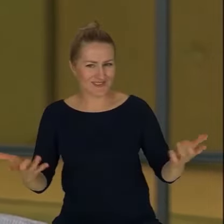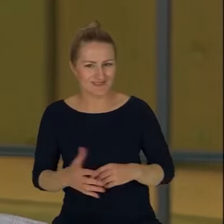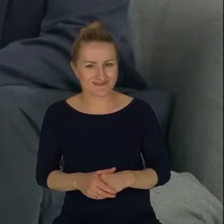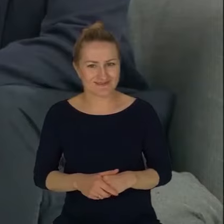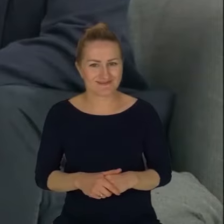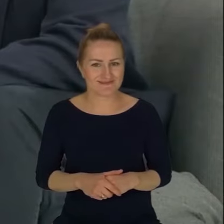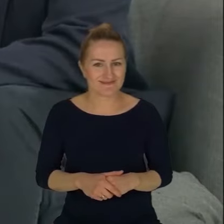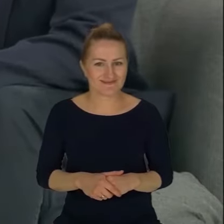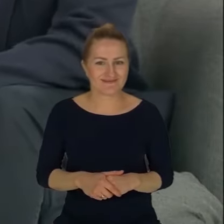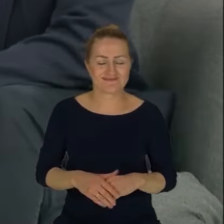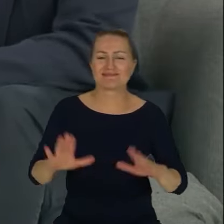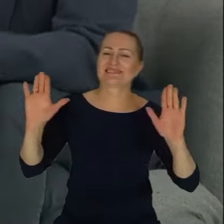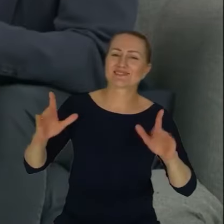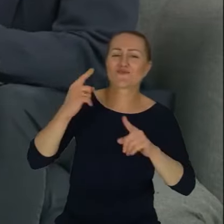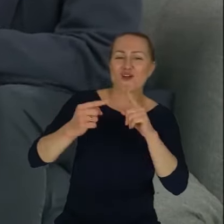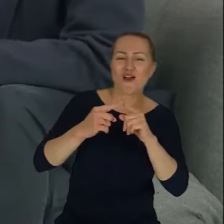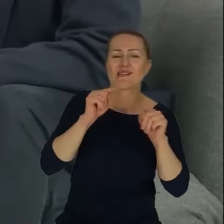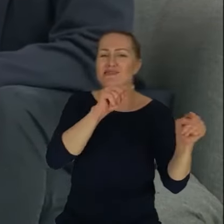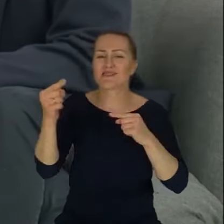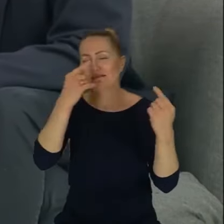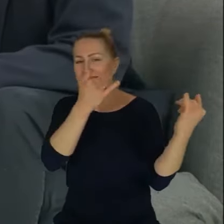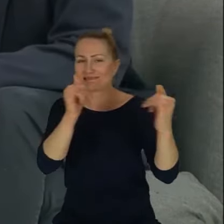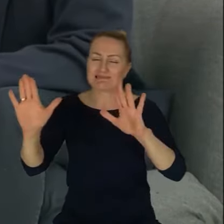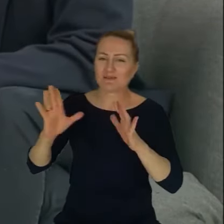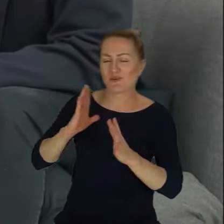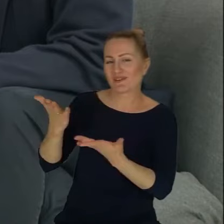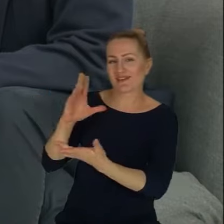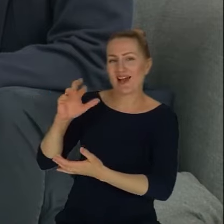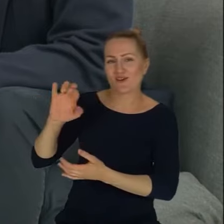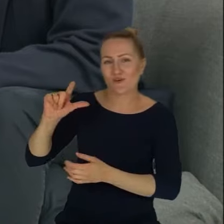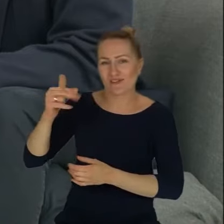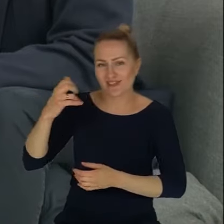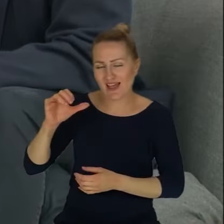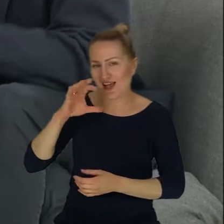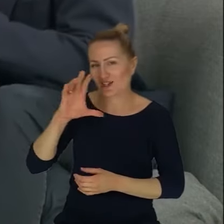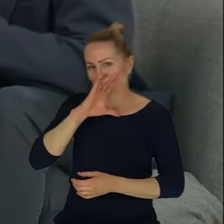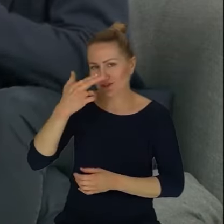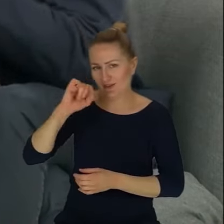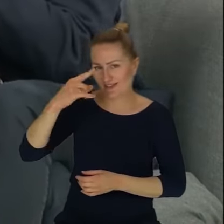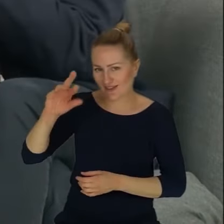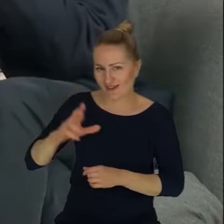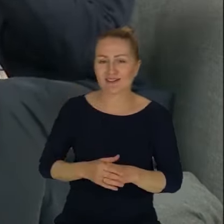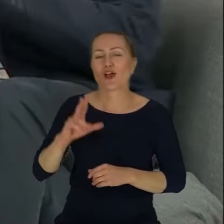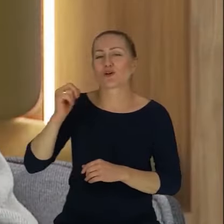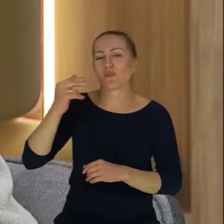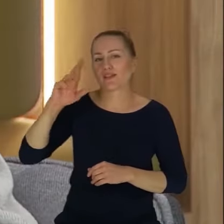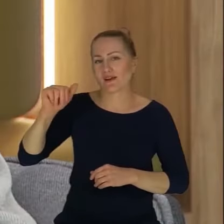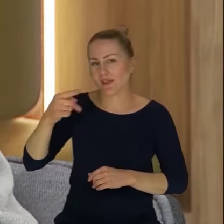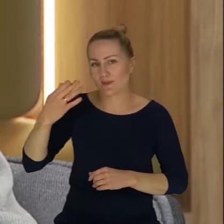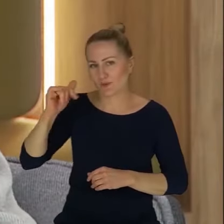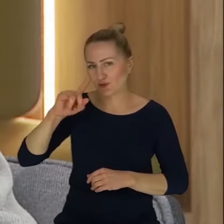Były trochę różnice w poglądach, cieszy mnie to. Karolina Sznajder, Linia Axel Szpinger Polska, dziękuję Karolina. Konać Ciesiukiewicz, Fundacja Orange. Dziękuję. Karyż